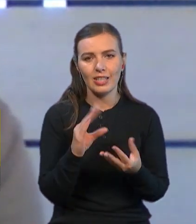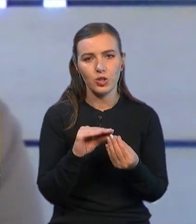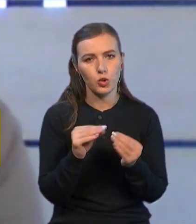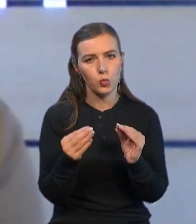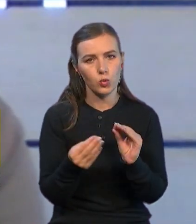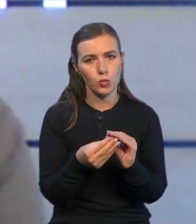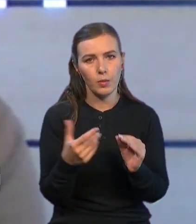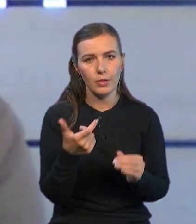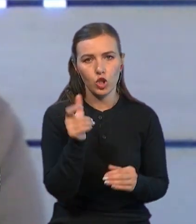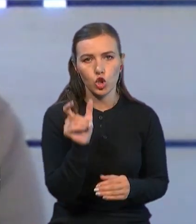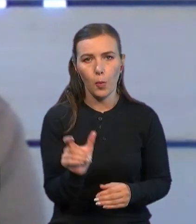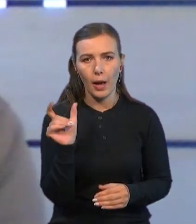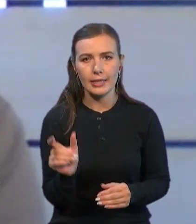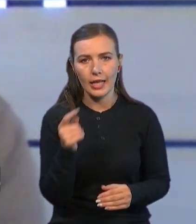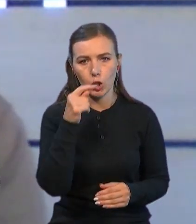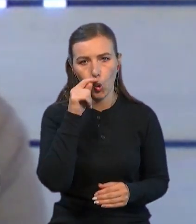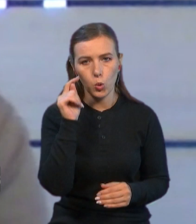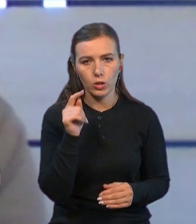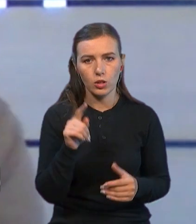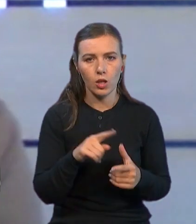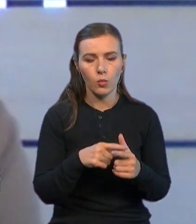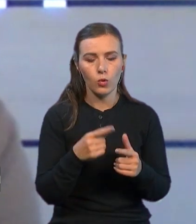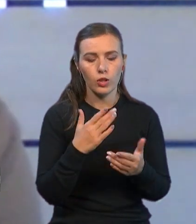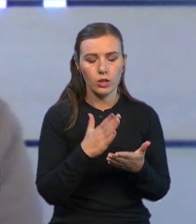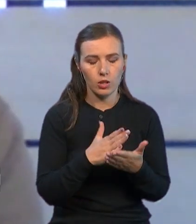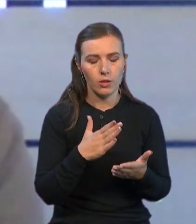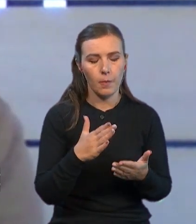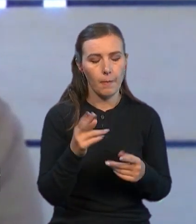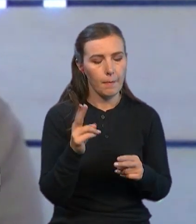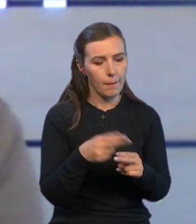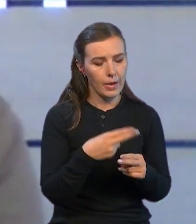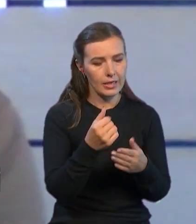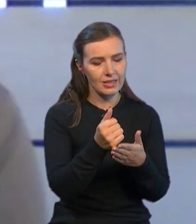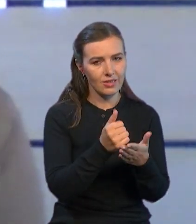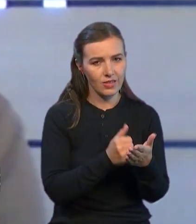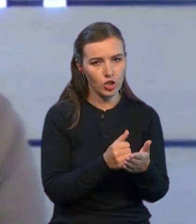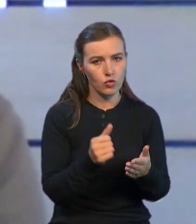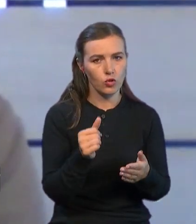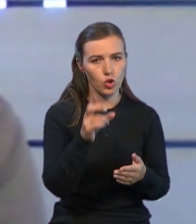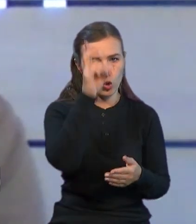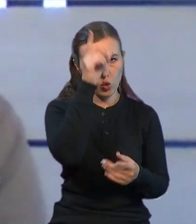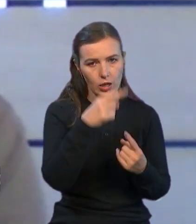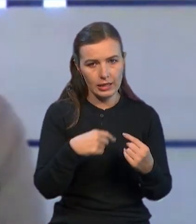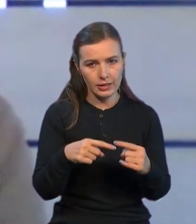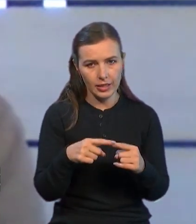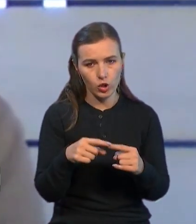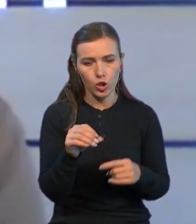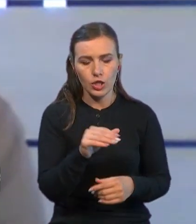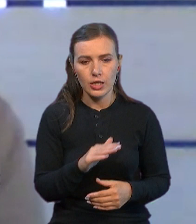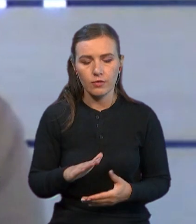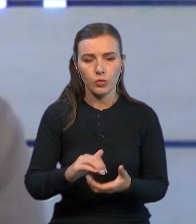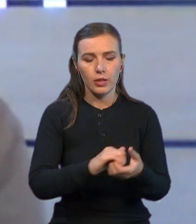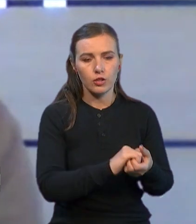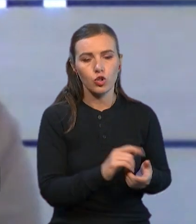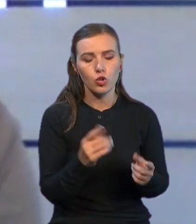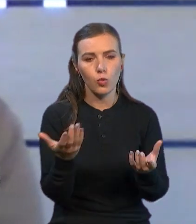громадян України, бо ми є саме безвізовою країною з Європейським Союзом, в тому, щоб отримати такий дозвіл.